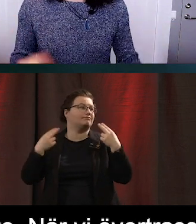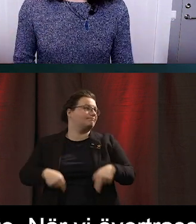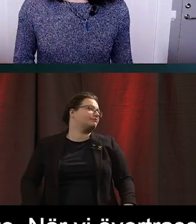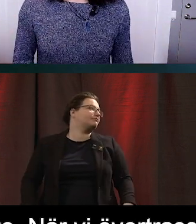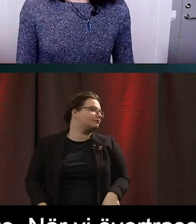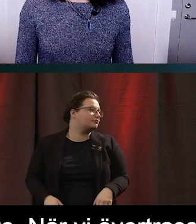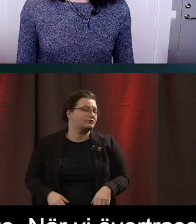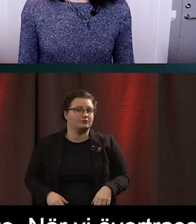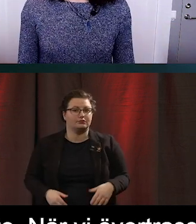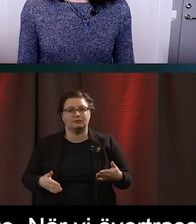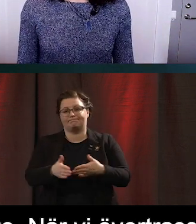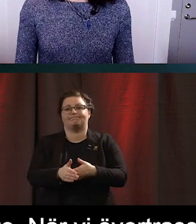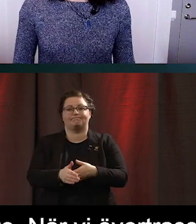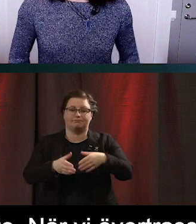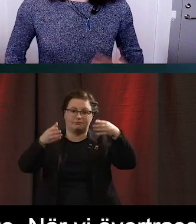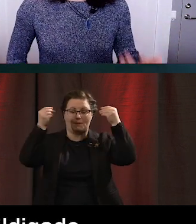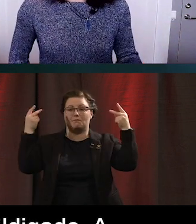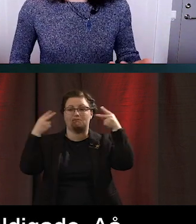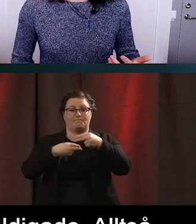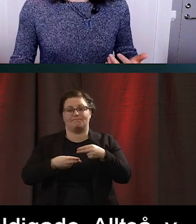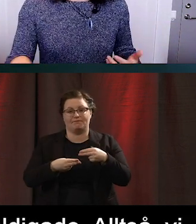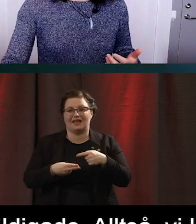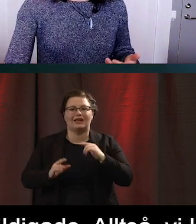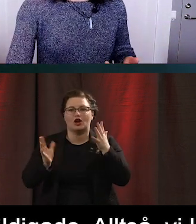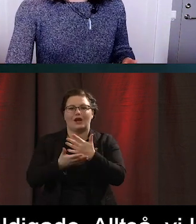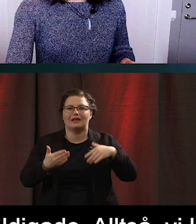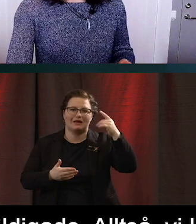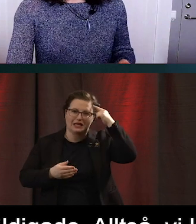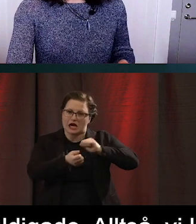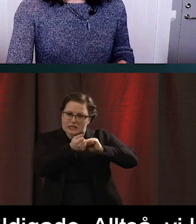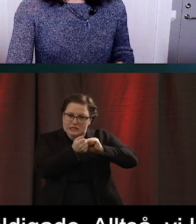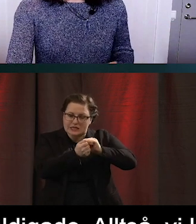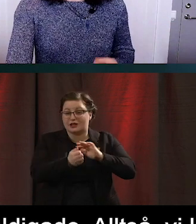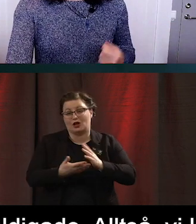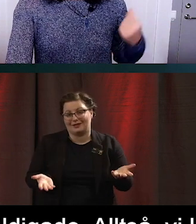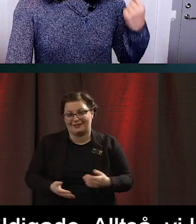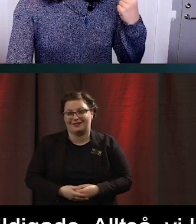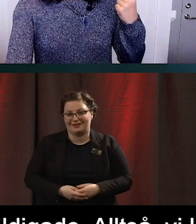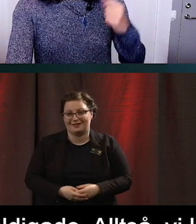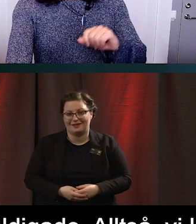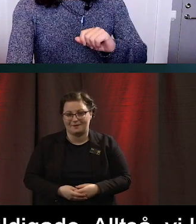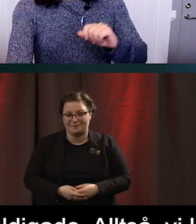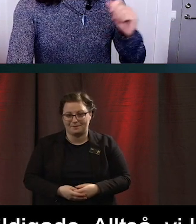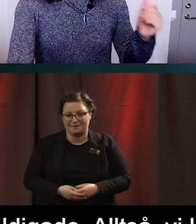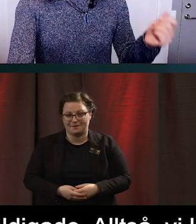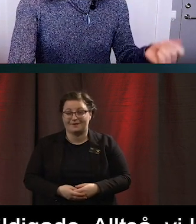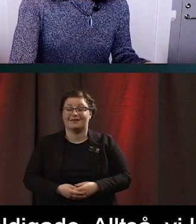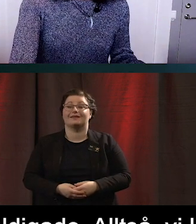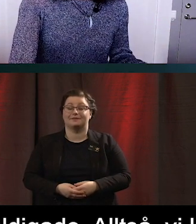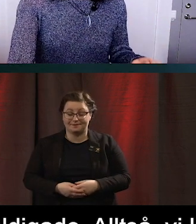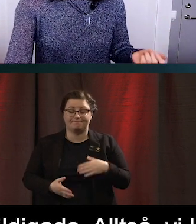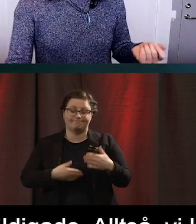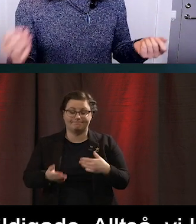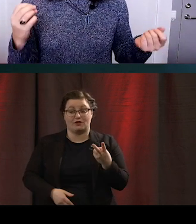Men någonstans betyder det att vi klarar inte mer tankeprocessande just då. När man är van vid något och när man är